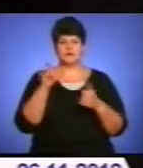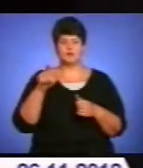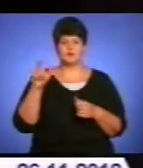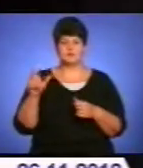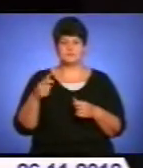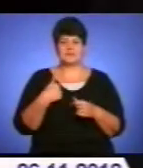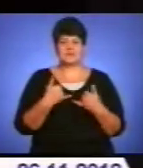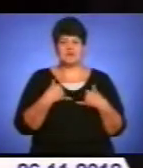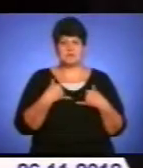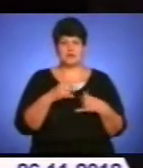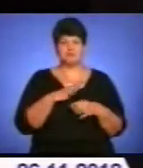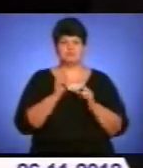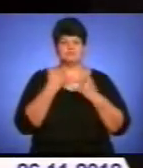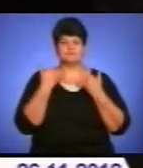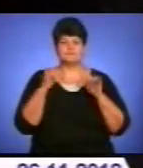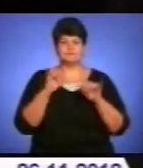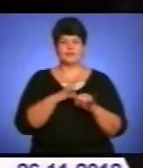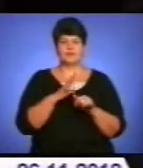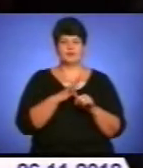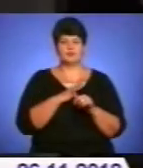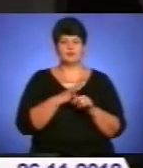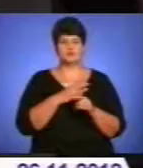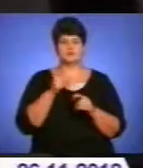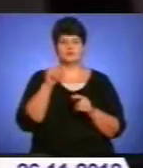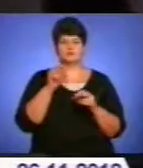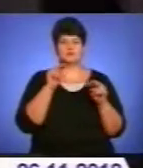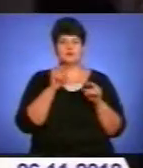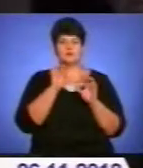фільму найбільш таким вражаючим були саме свідчення очевидців».